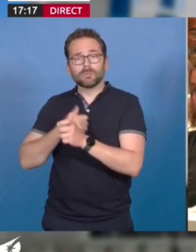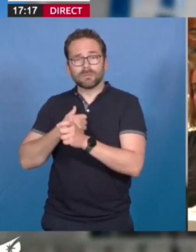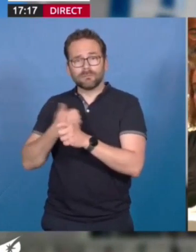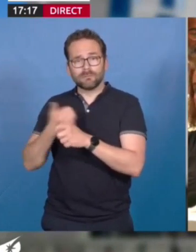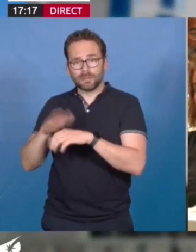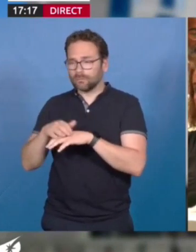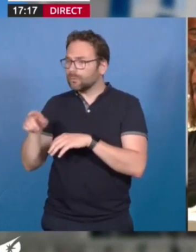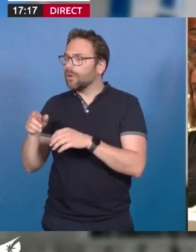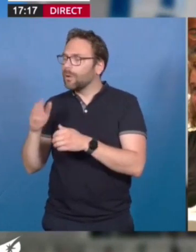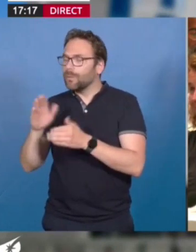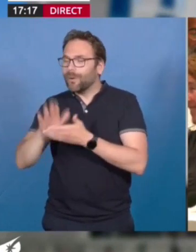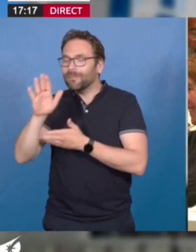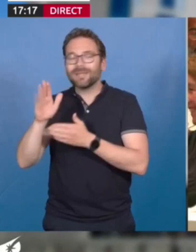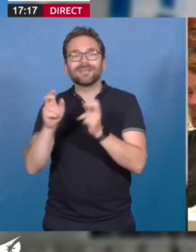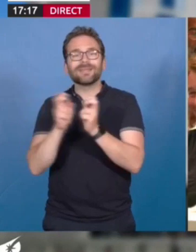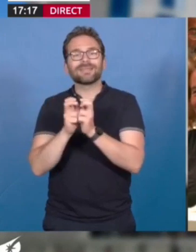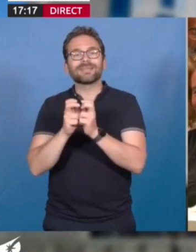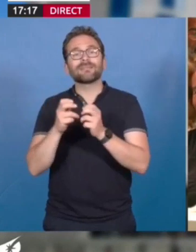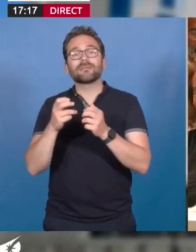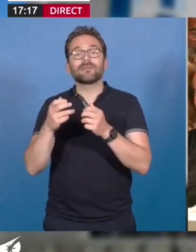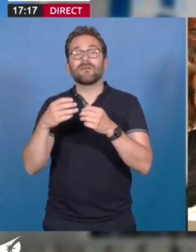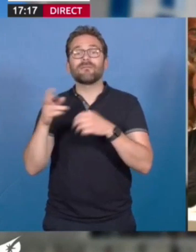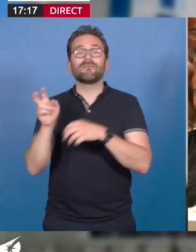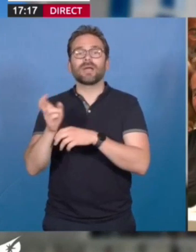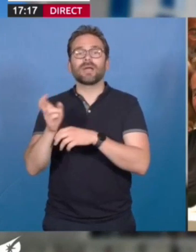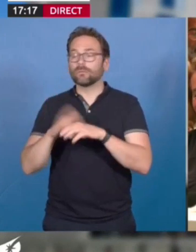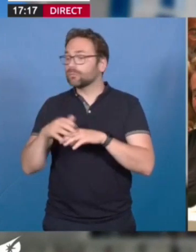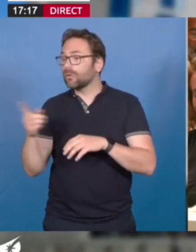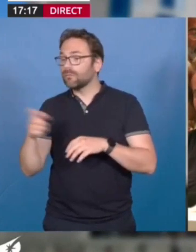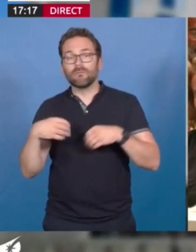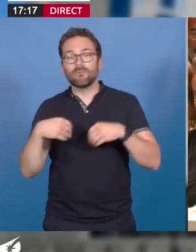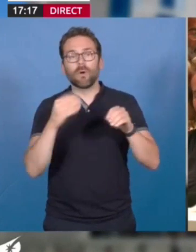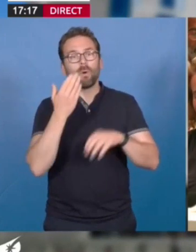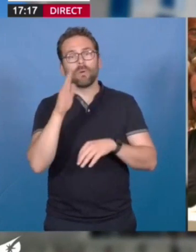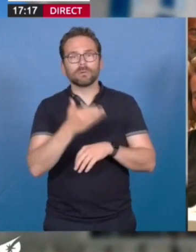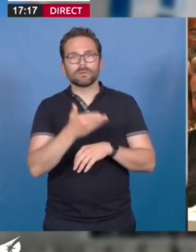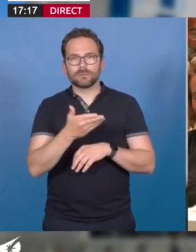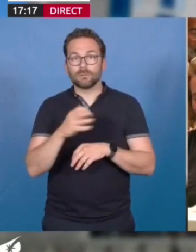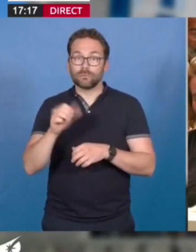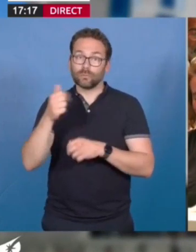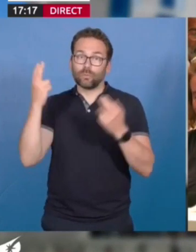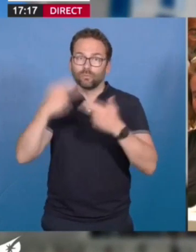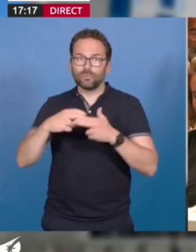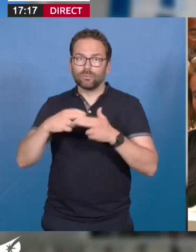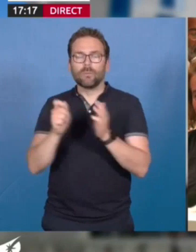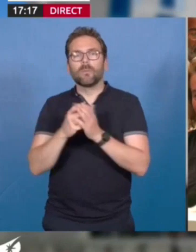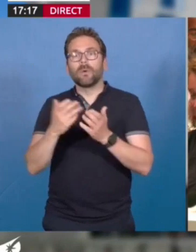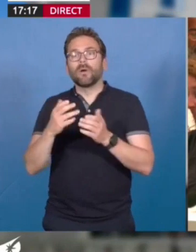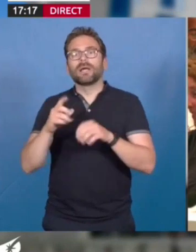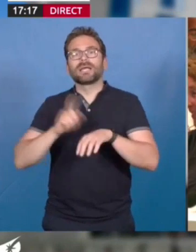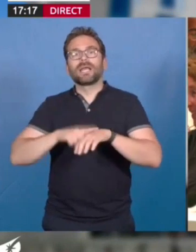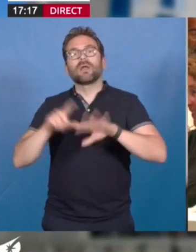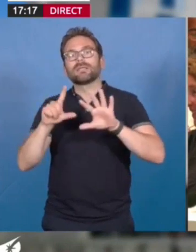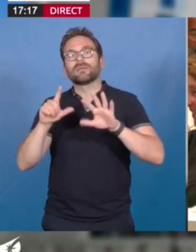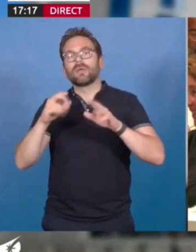'électricité verte et qui finalement vendent de l'électricité d'origine autre, surtout la nuit ou pour passer la pointe de consommation de 19h l